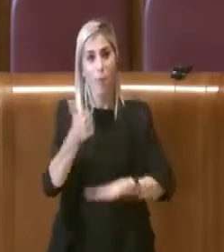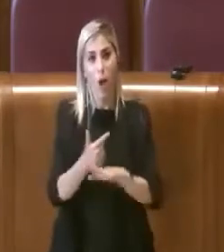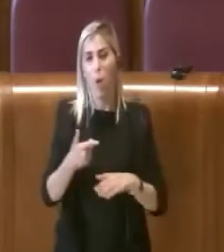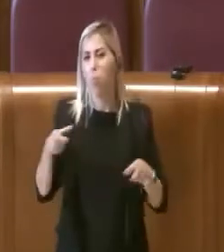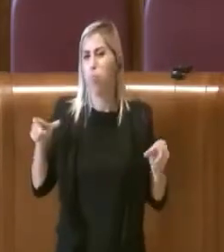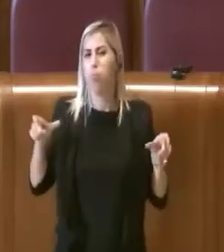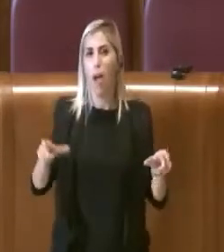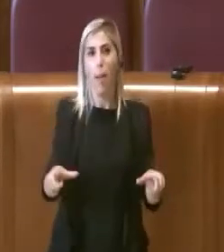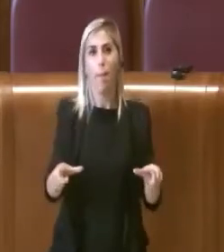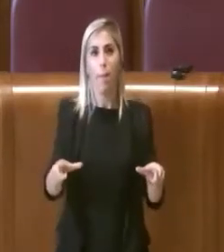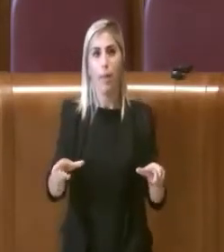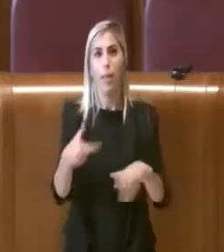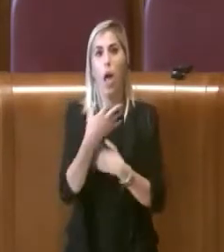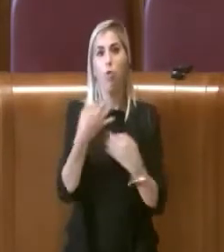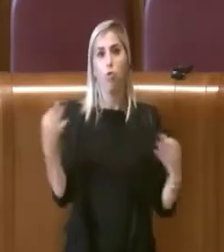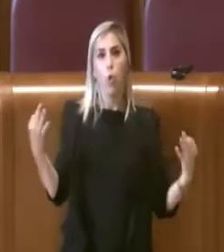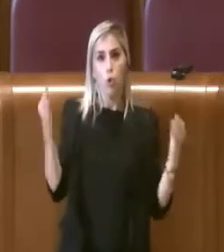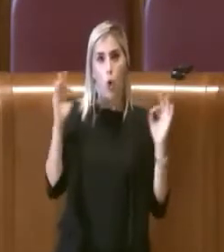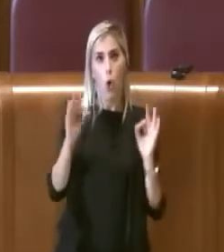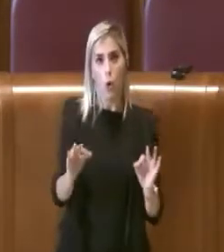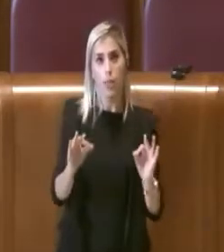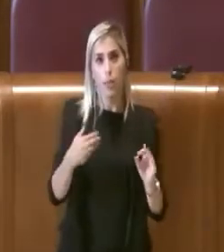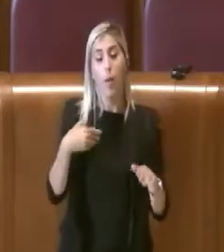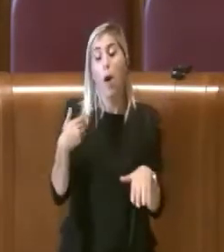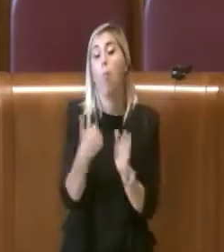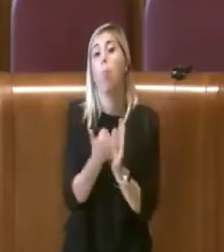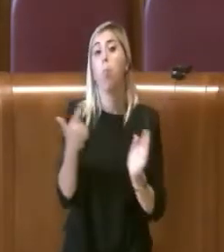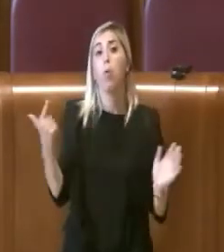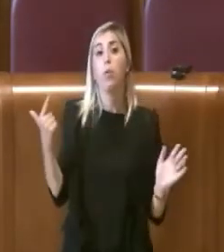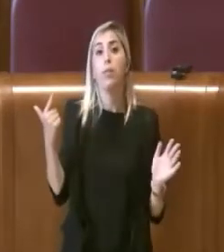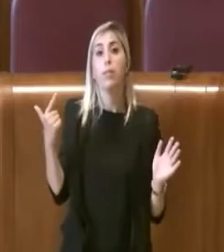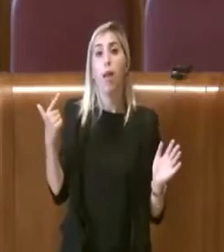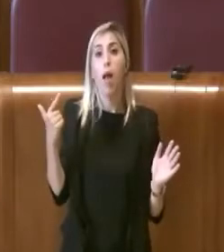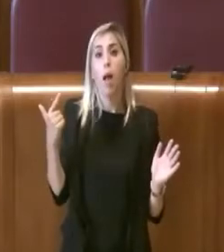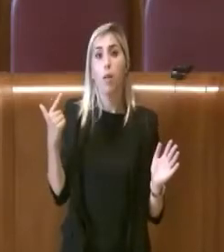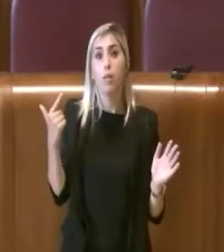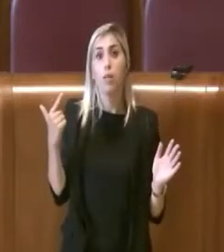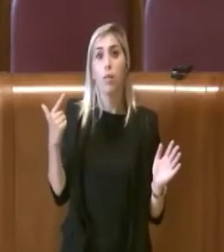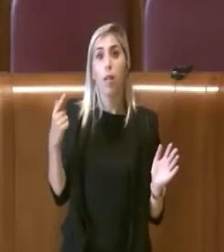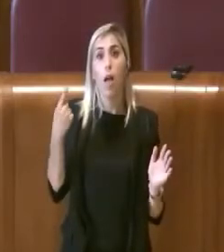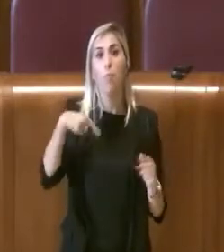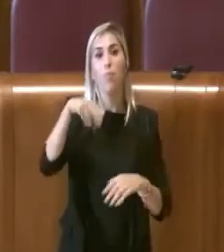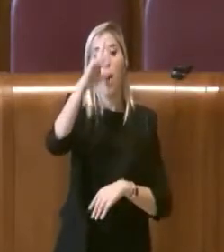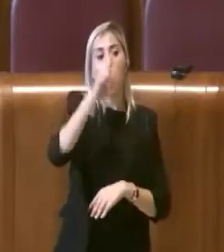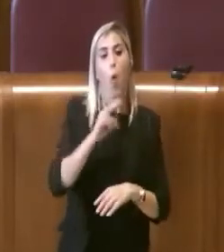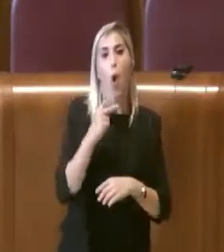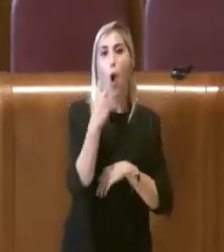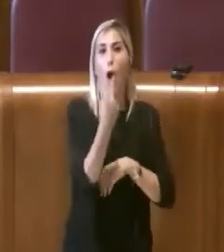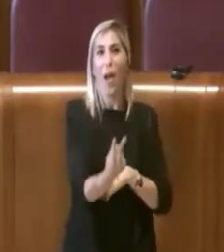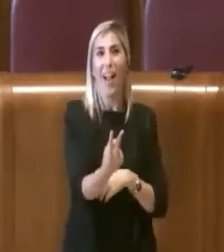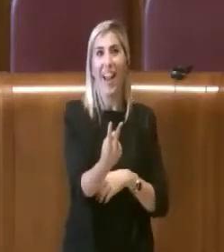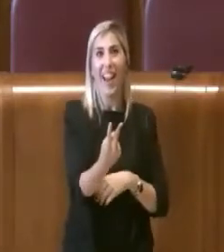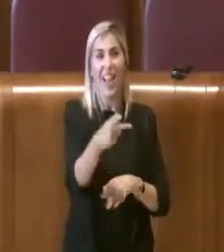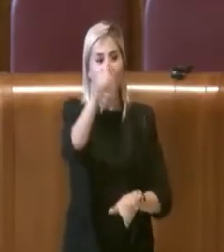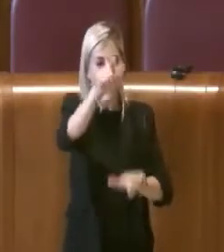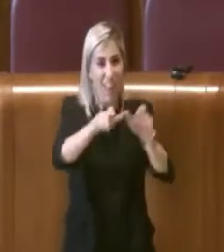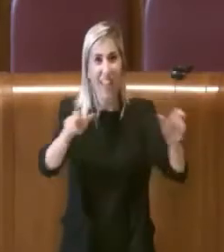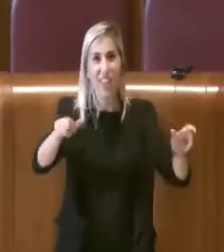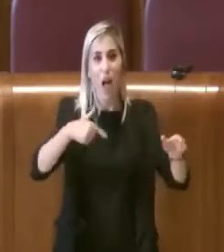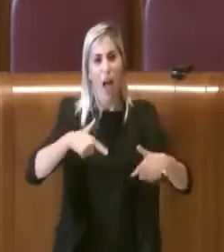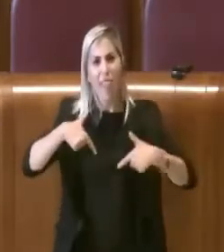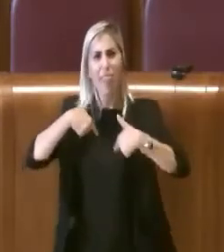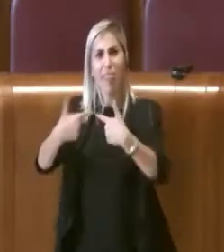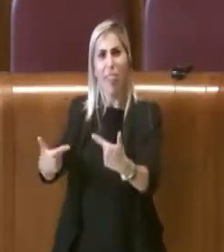è giusto che sia per l'importanza di queste due figure che hanno dato